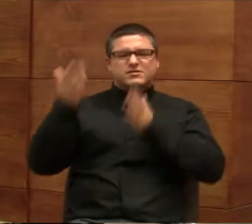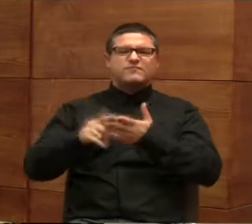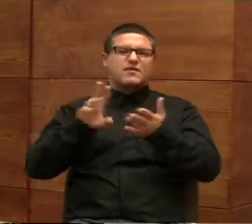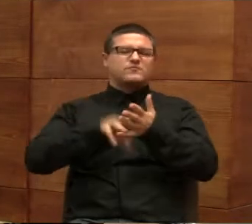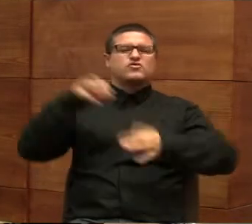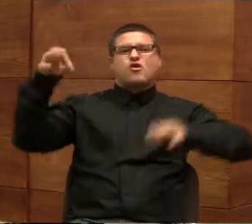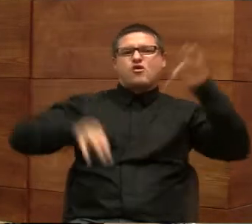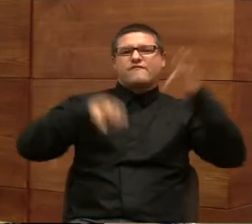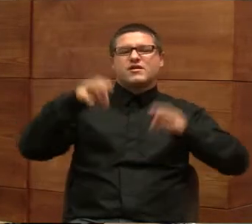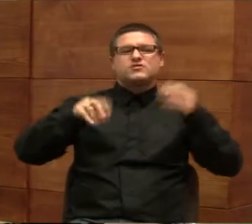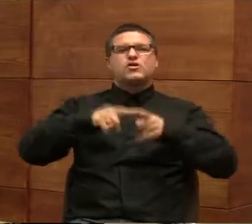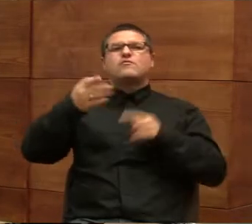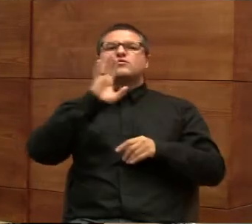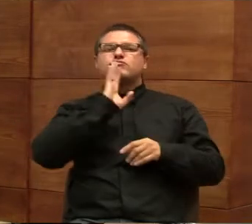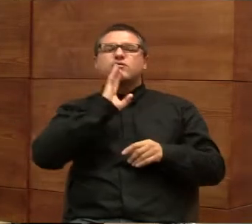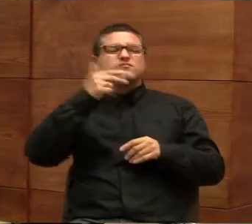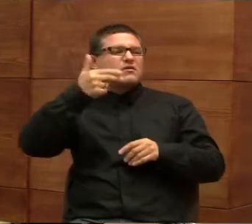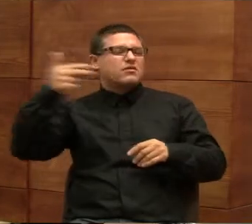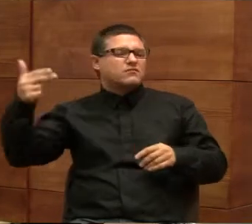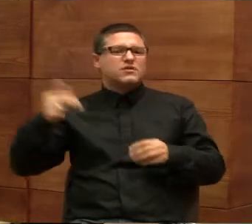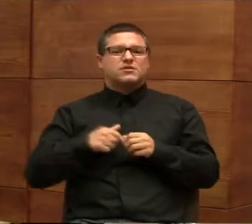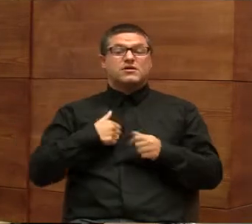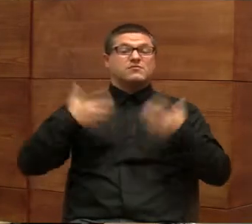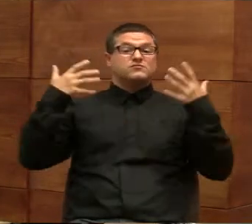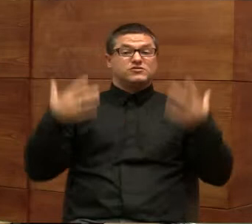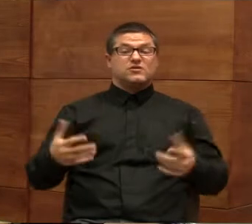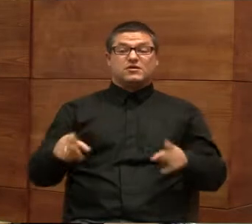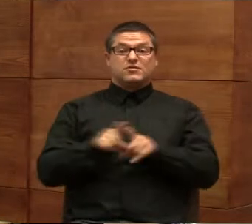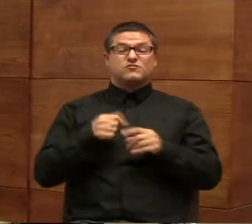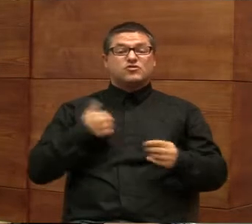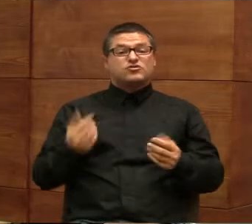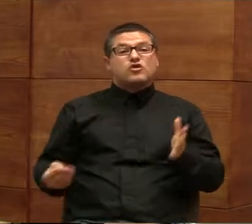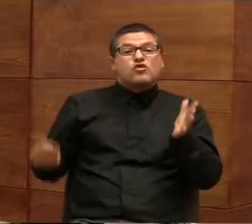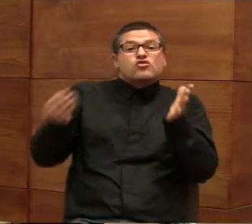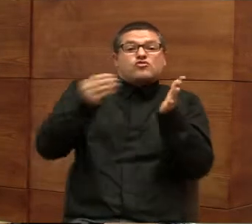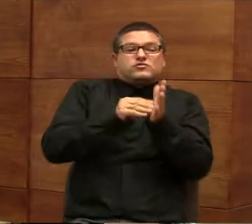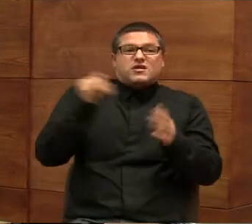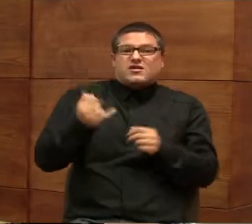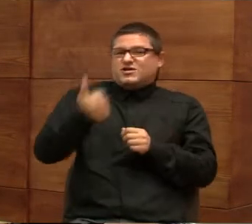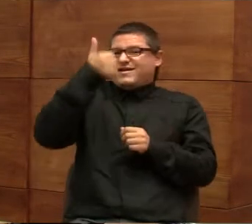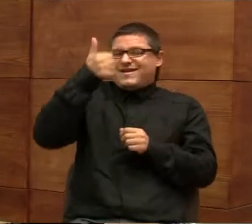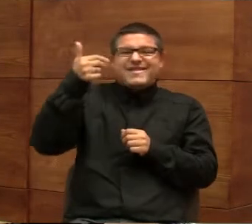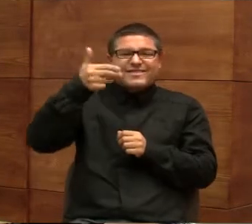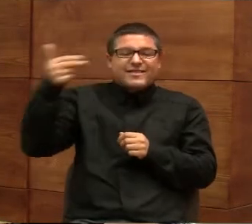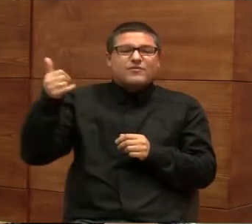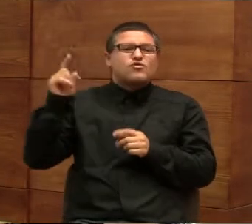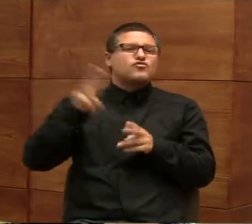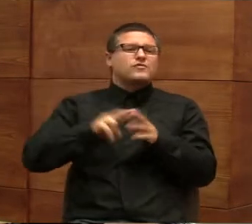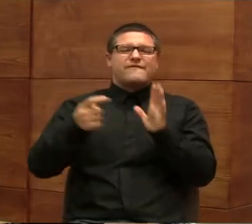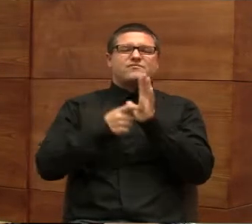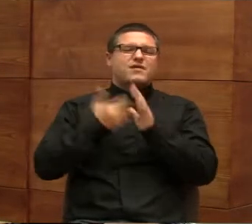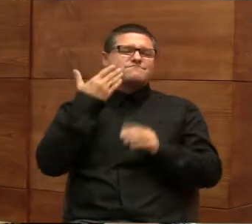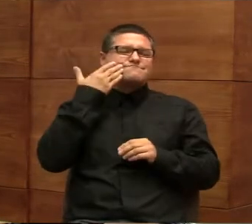konferencji o podobnym temacie. Ja chciałabym też dorzucić jeszcze jeden temat, który wymaga